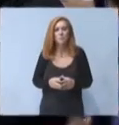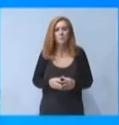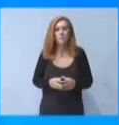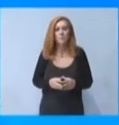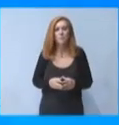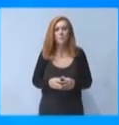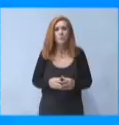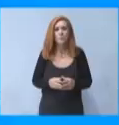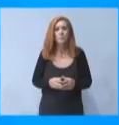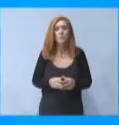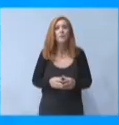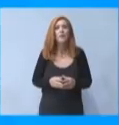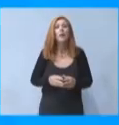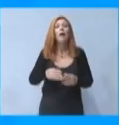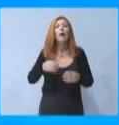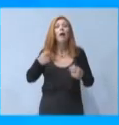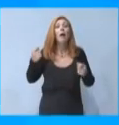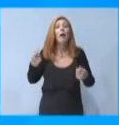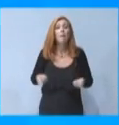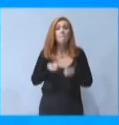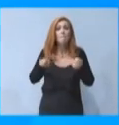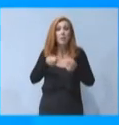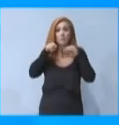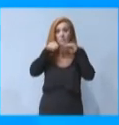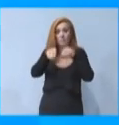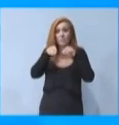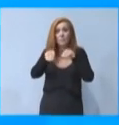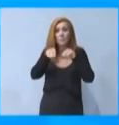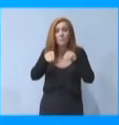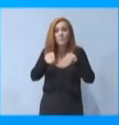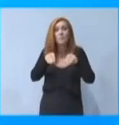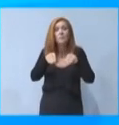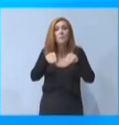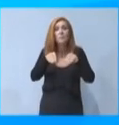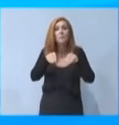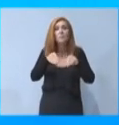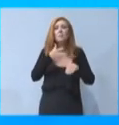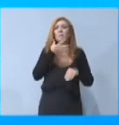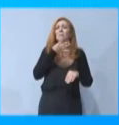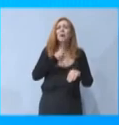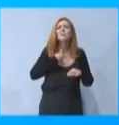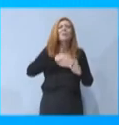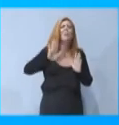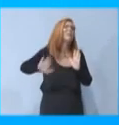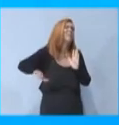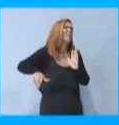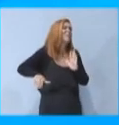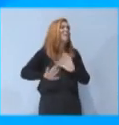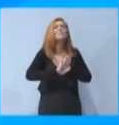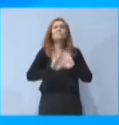Η επεγγερματική κατάρτιση σταματά έτσι να είναι ο φτωχός συγγενής της τριτοβάθειας